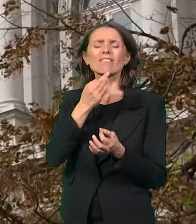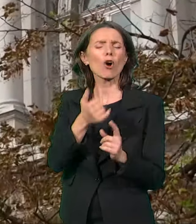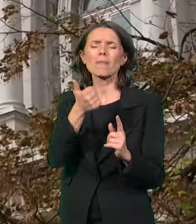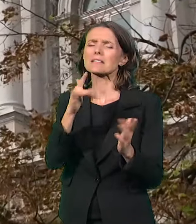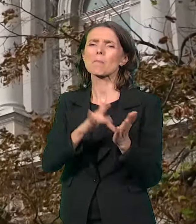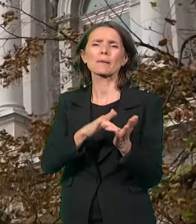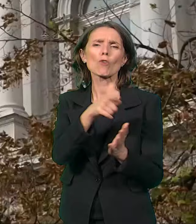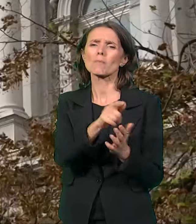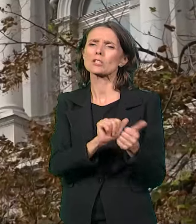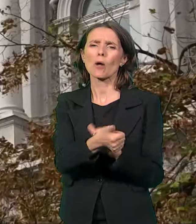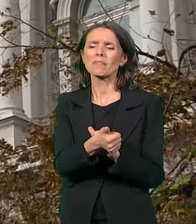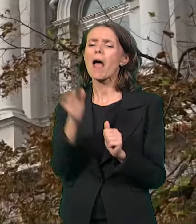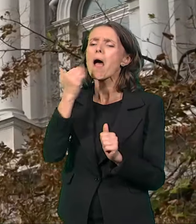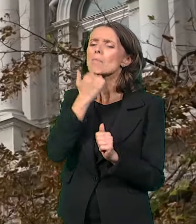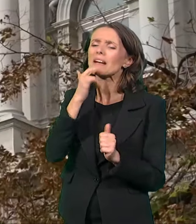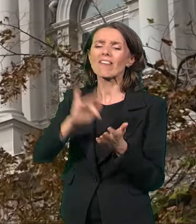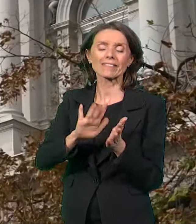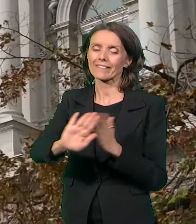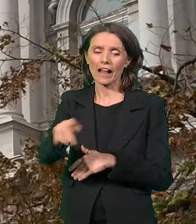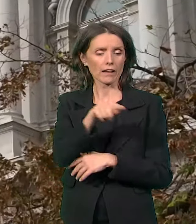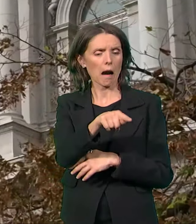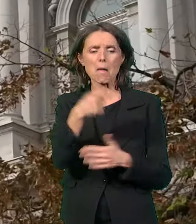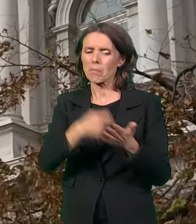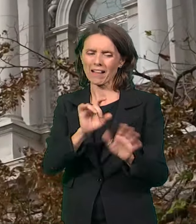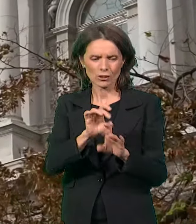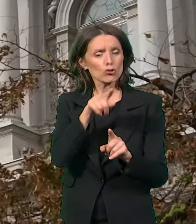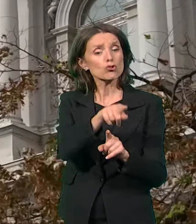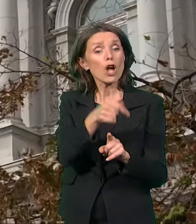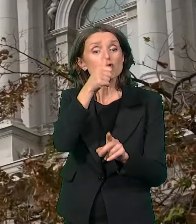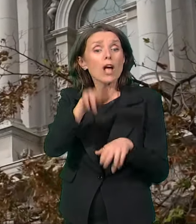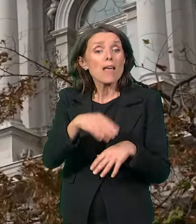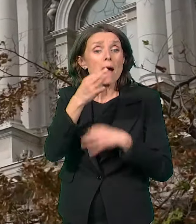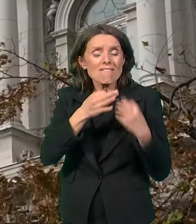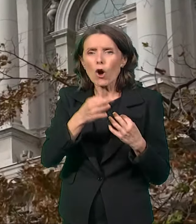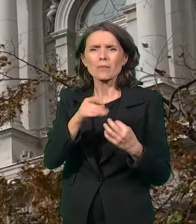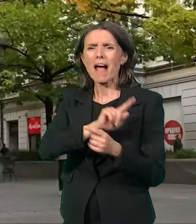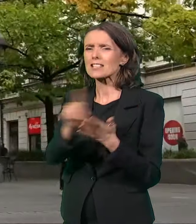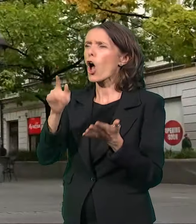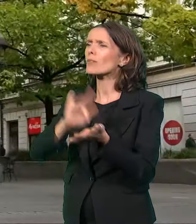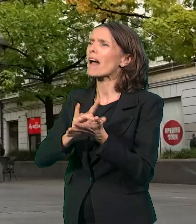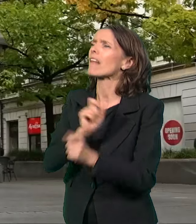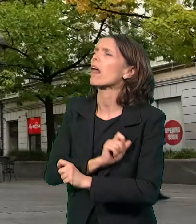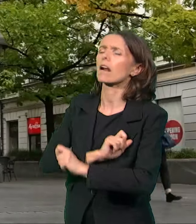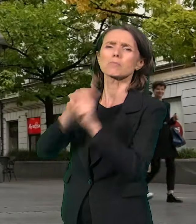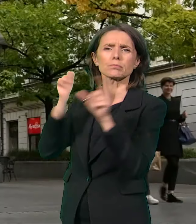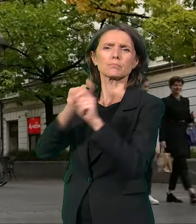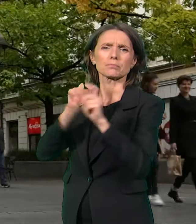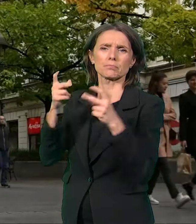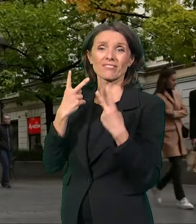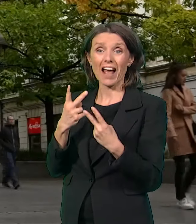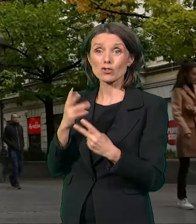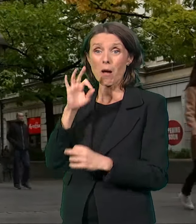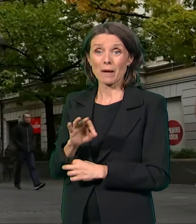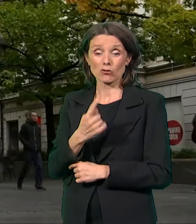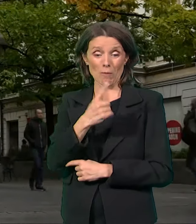običnim privatnim telegramima, bez ikakve naročite takse. I već od 2. januara, posle prvih berzanskih sastanaka,